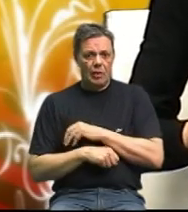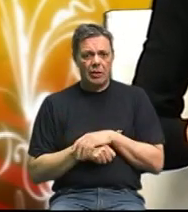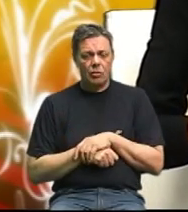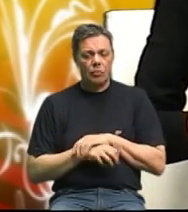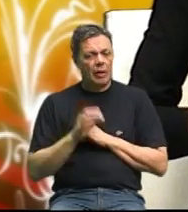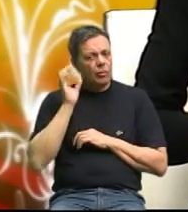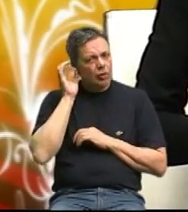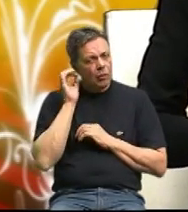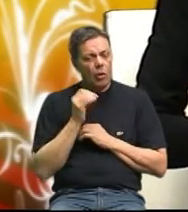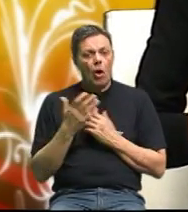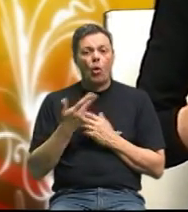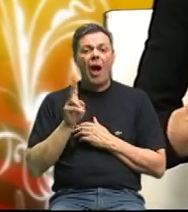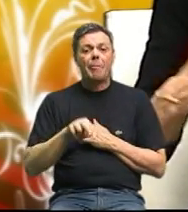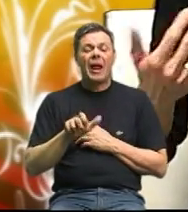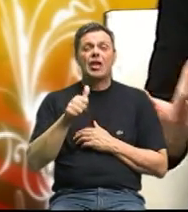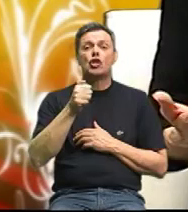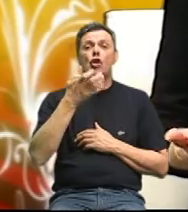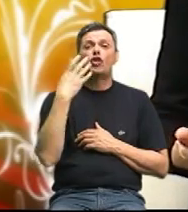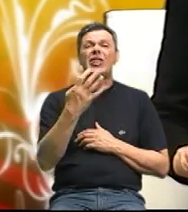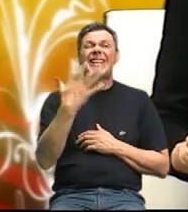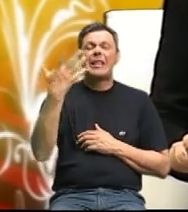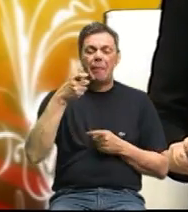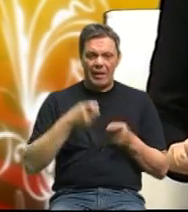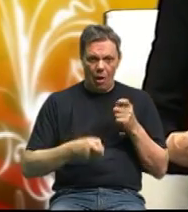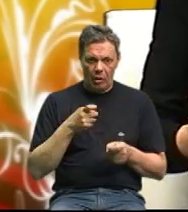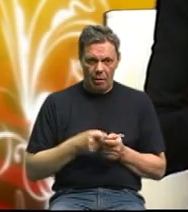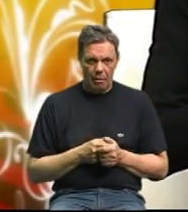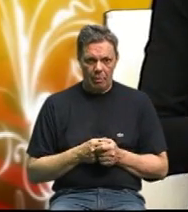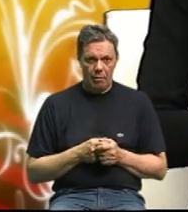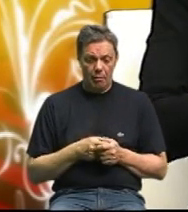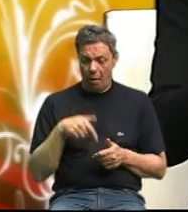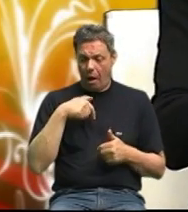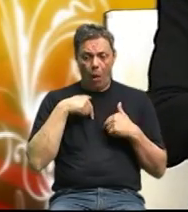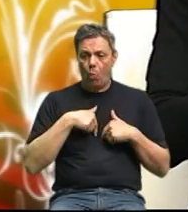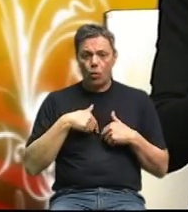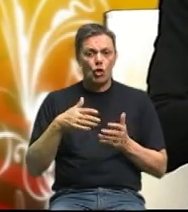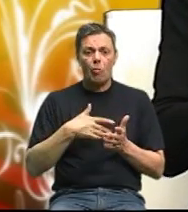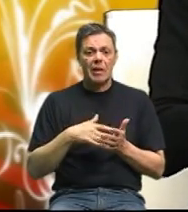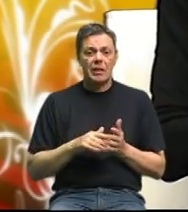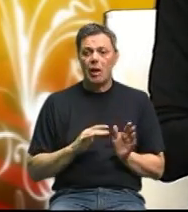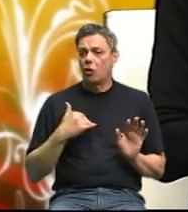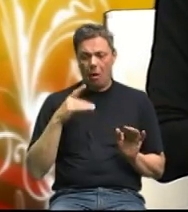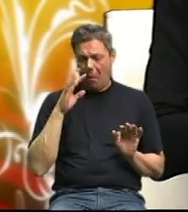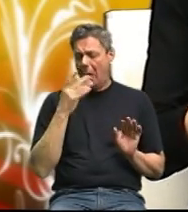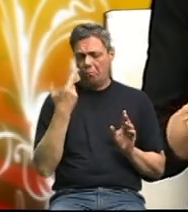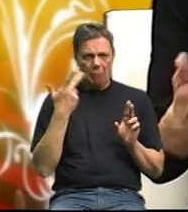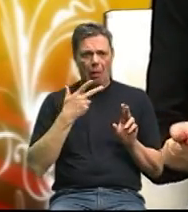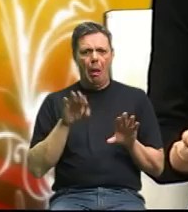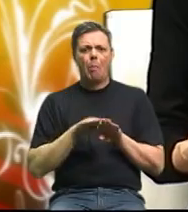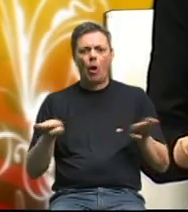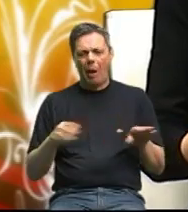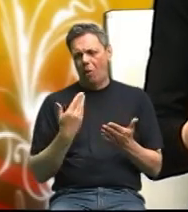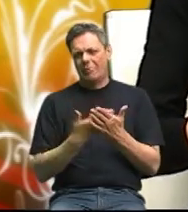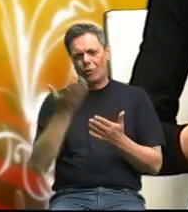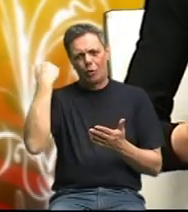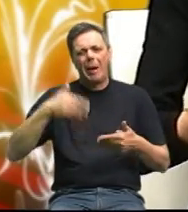jednu ženu, koja imala 145 kila. A unutrašnju masnoću imala u norme. Zbog toga što bila